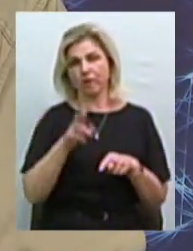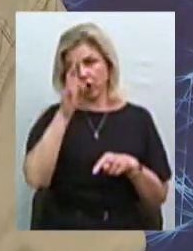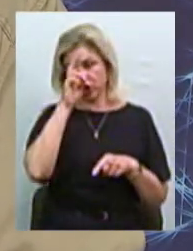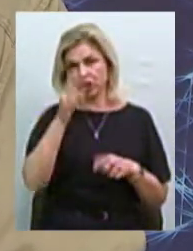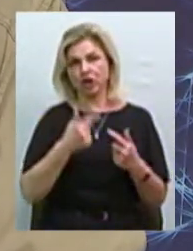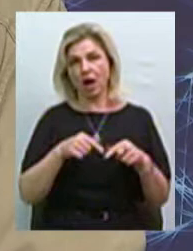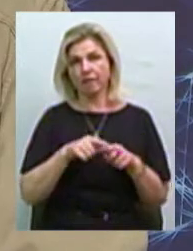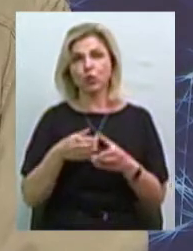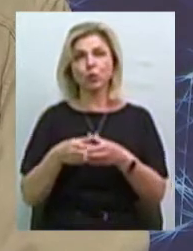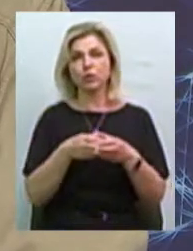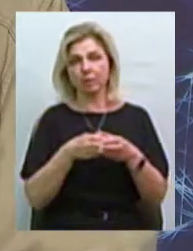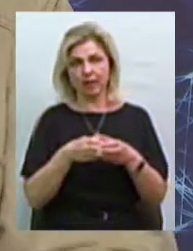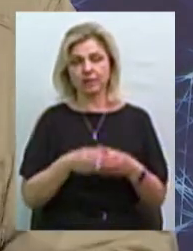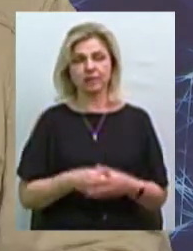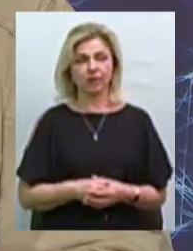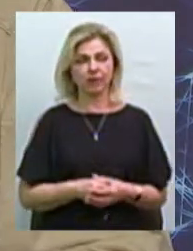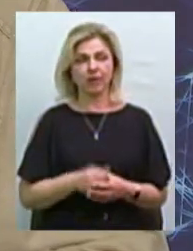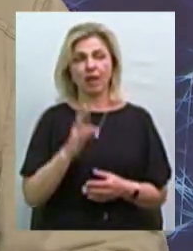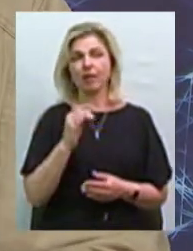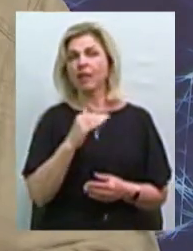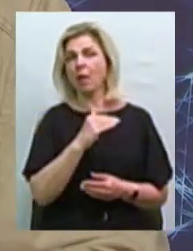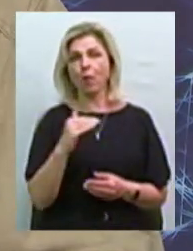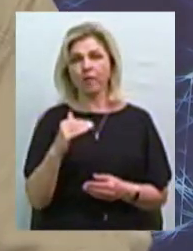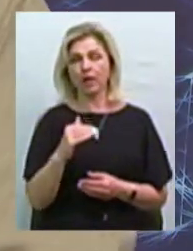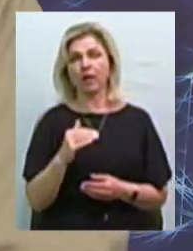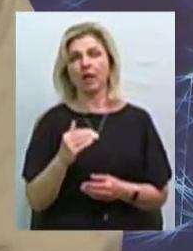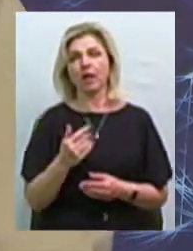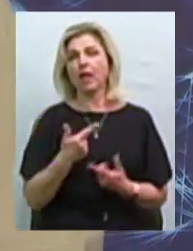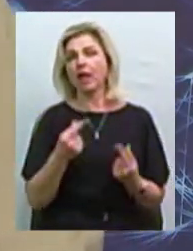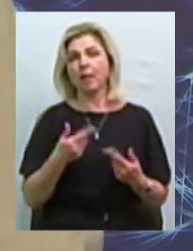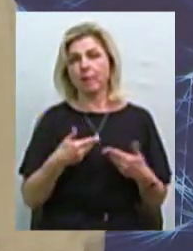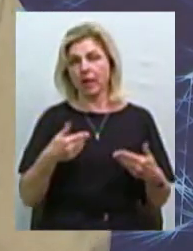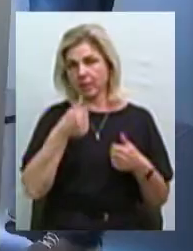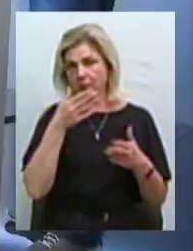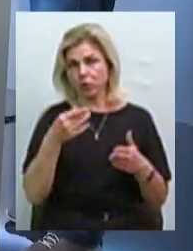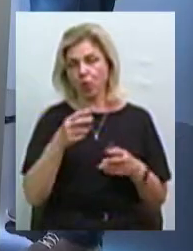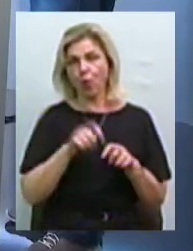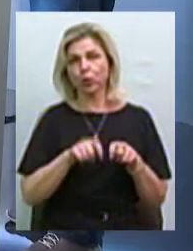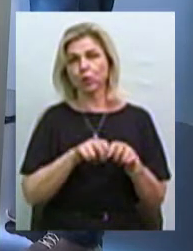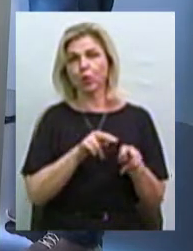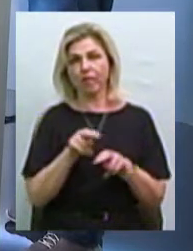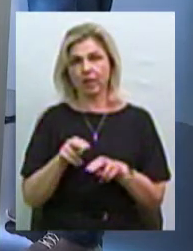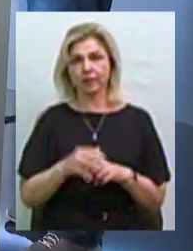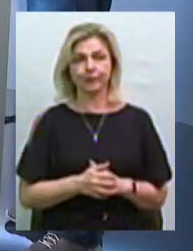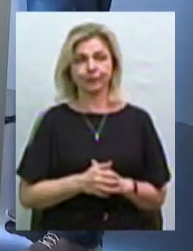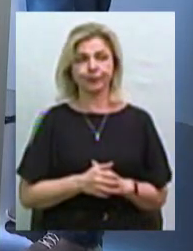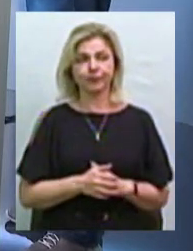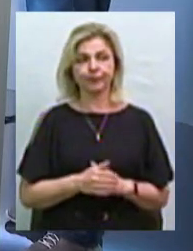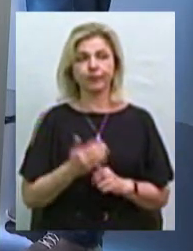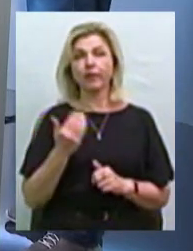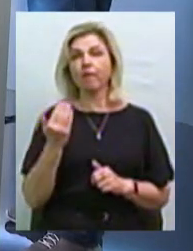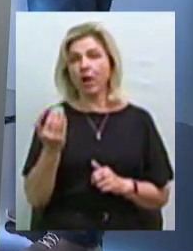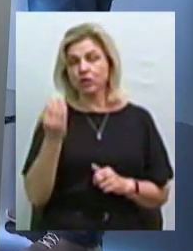суспільства, десь там, не на поверхні, який ми не можемо контролювати. Дякую. Микола, подиваска, Ваше думе. Передчасно.